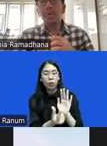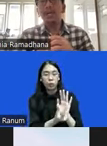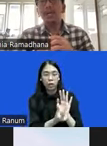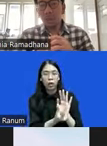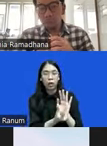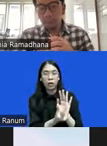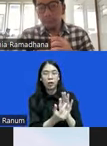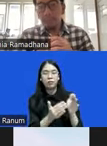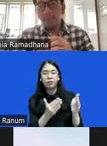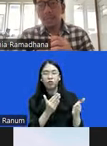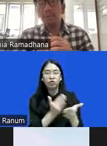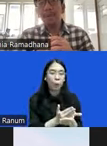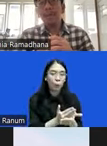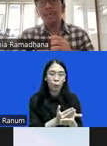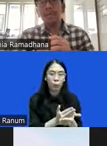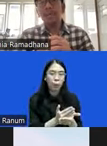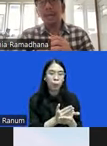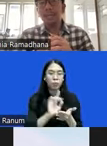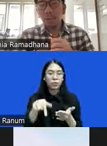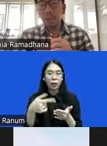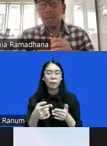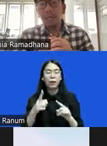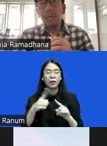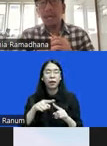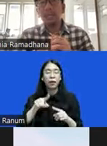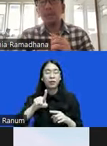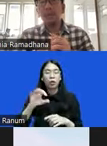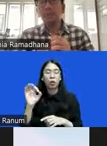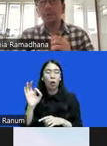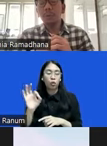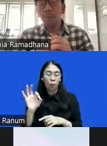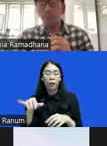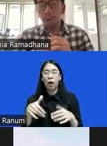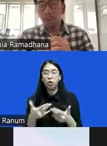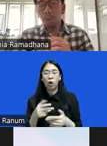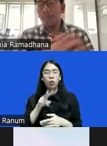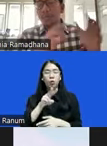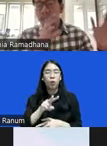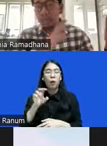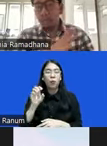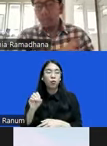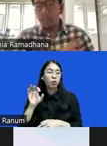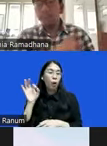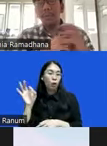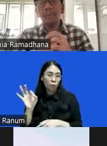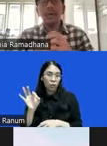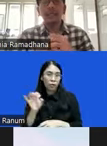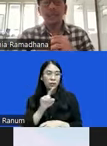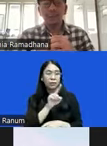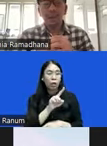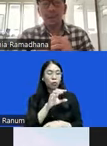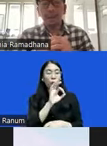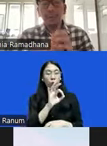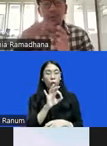sudah di-stop sampai nanti tanggal 1 Oktober atau 20 Oktober. 1 Oktober pelantikan